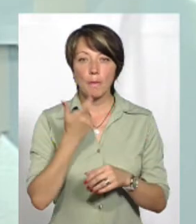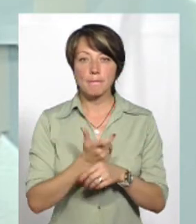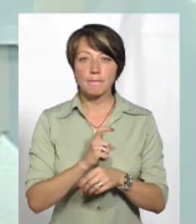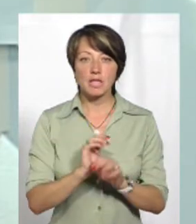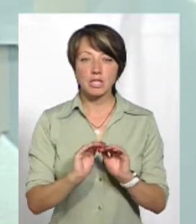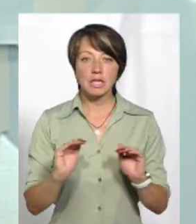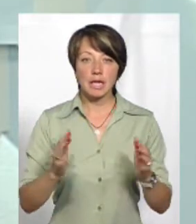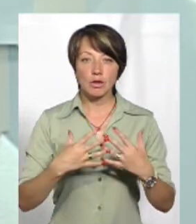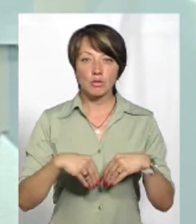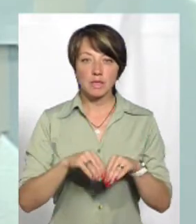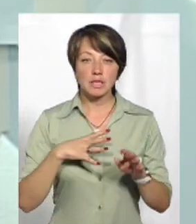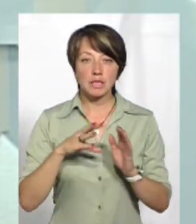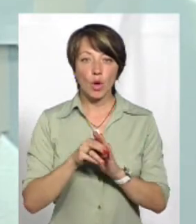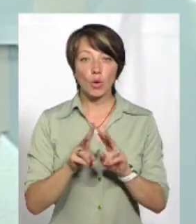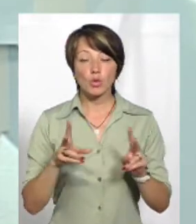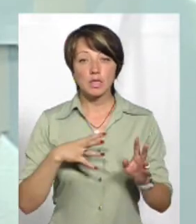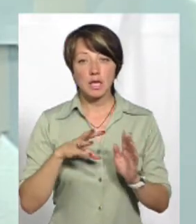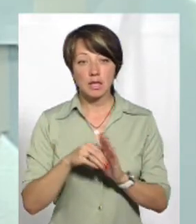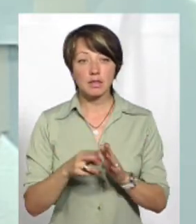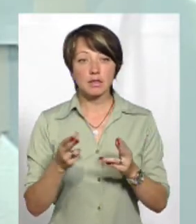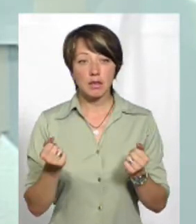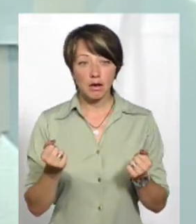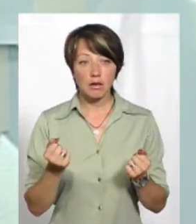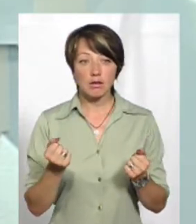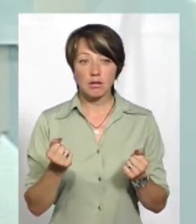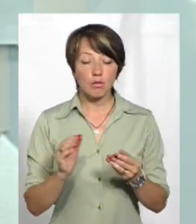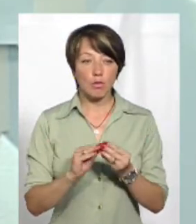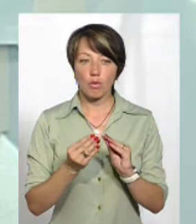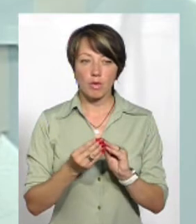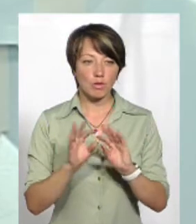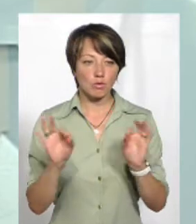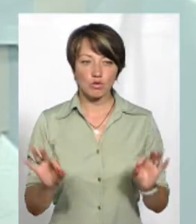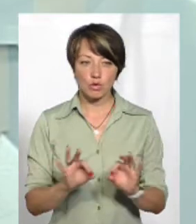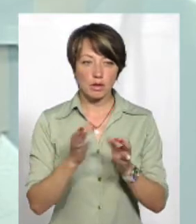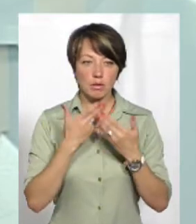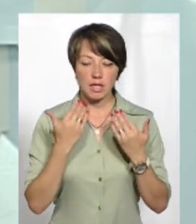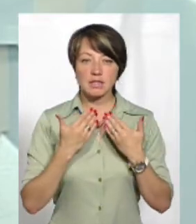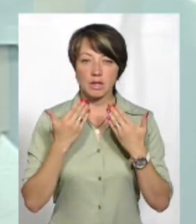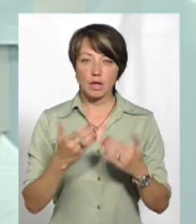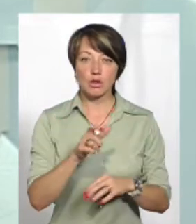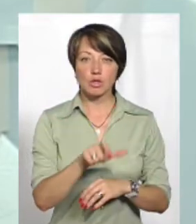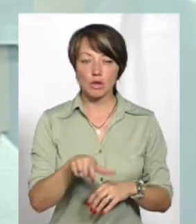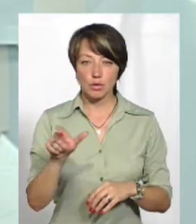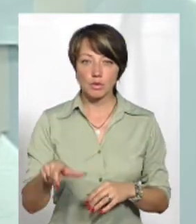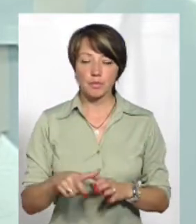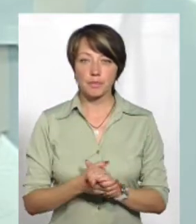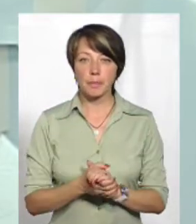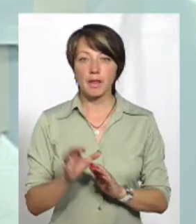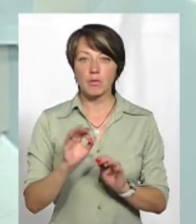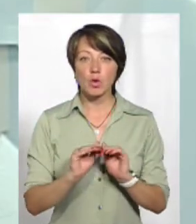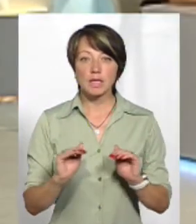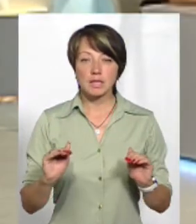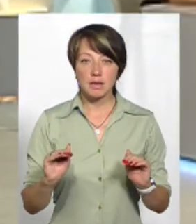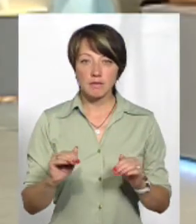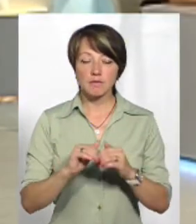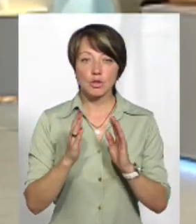більше про дітей і родини загинулих. Про тих, хто загинув, тих дат, проблем ніж жодних нема, звертаються люди. Про дітей в